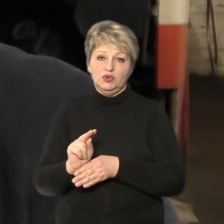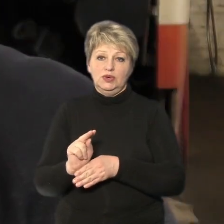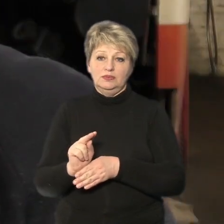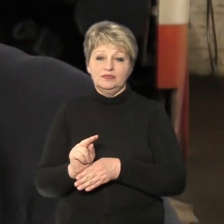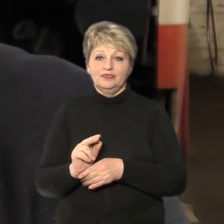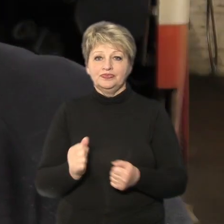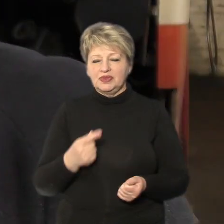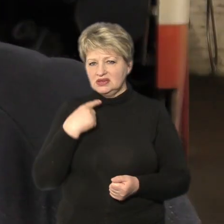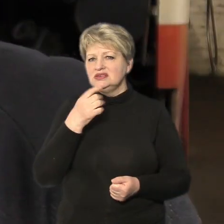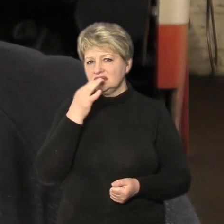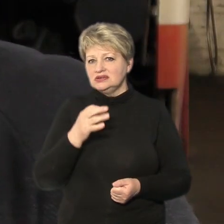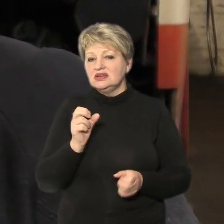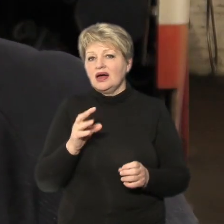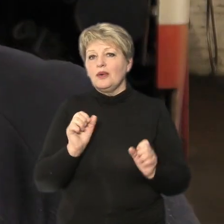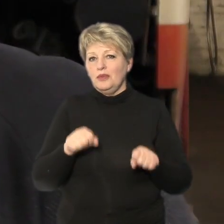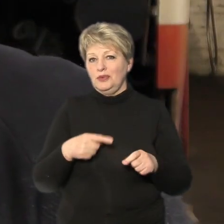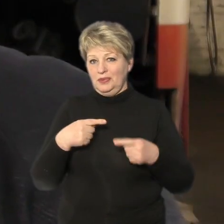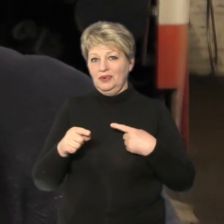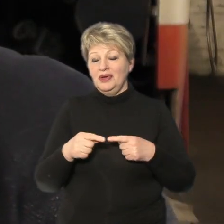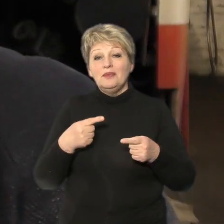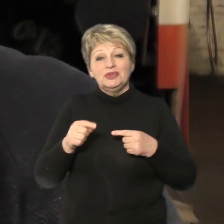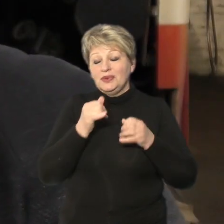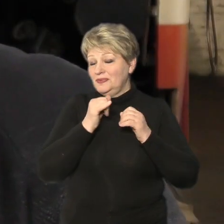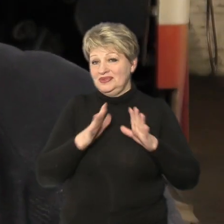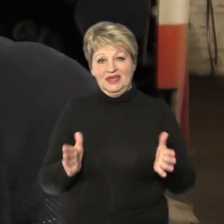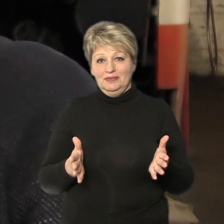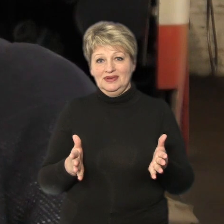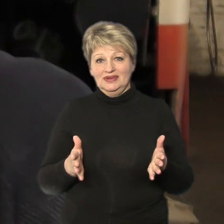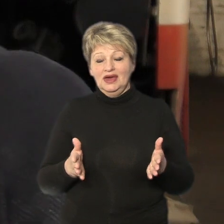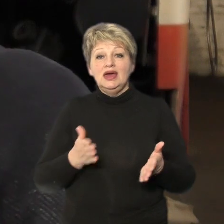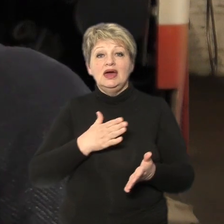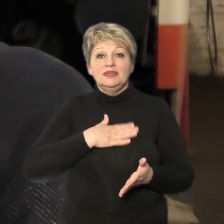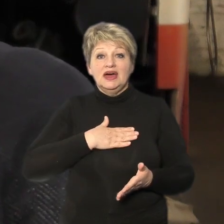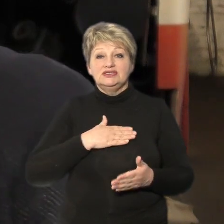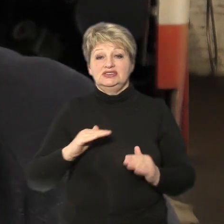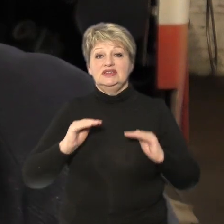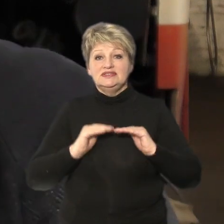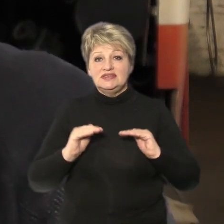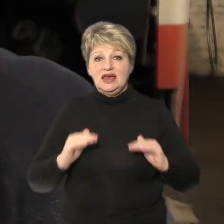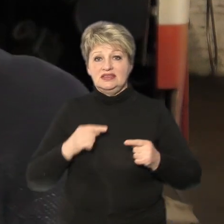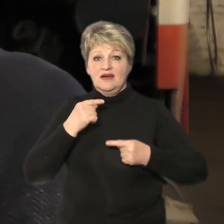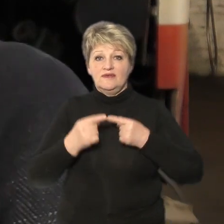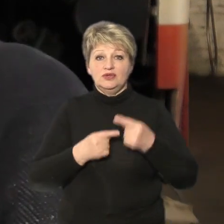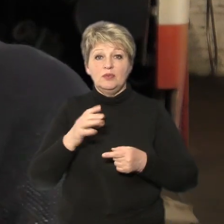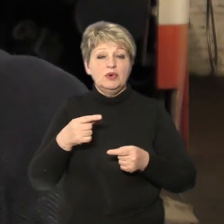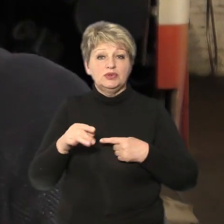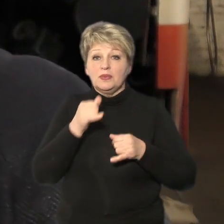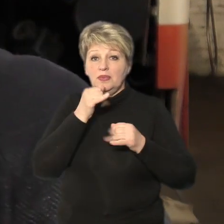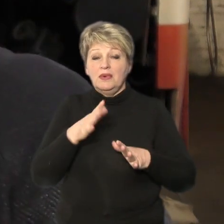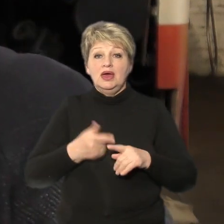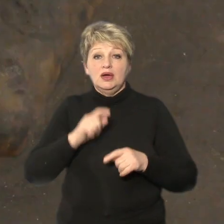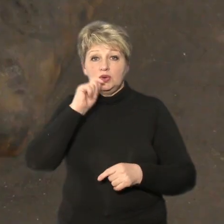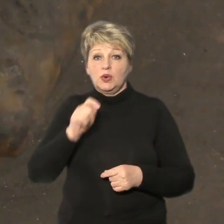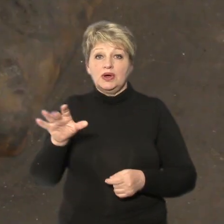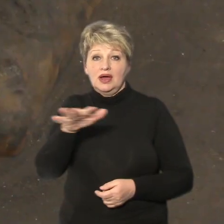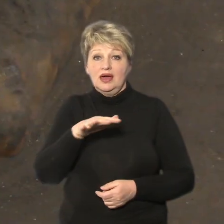Скажіть, а як можна інакше? Інакше не можна. У нас живуть діти, внуки тут, інакше не можна. Це Україна для